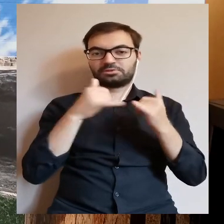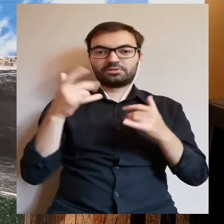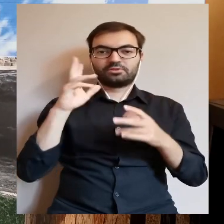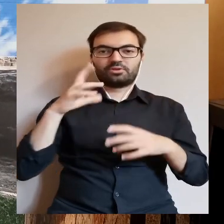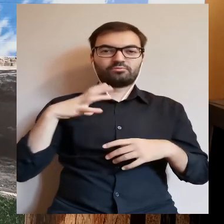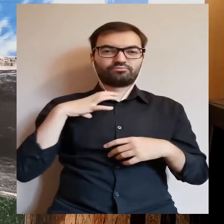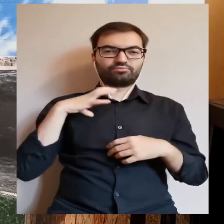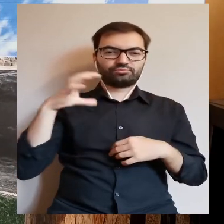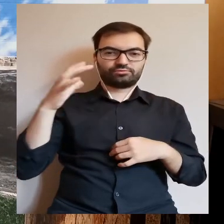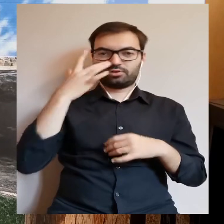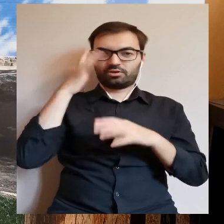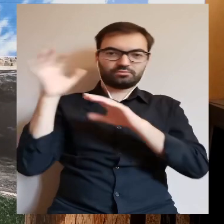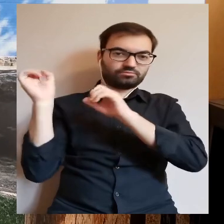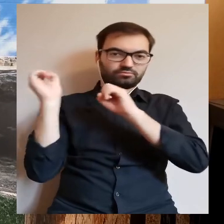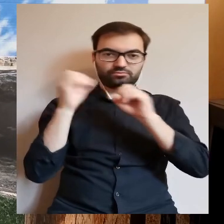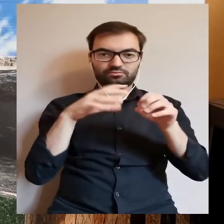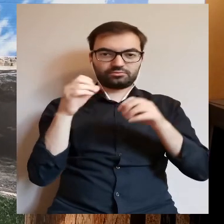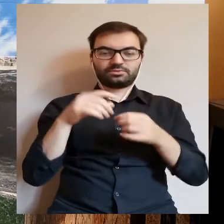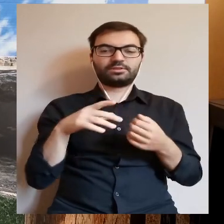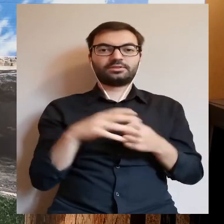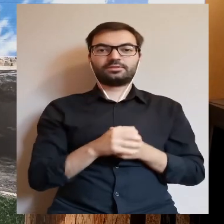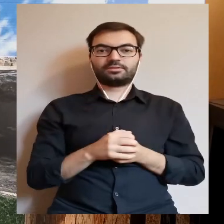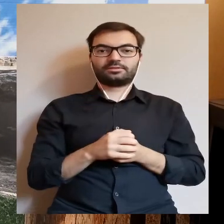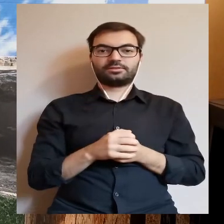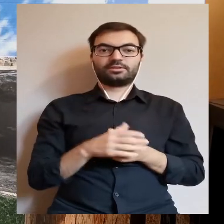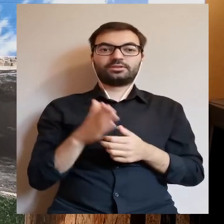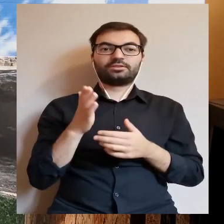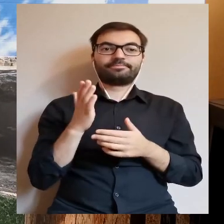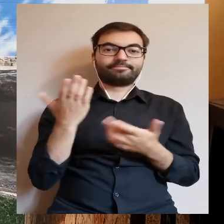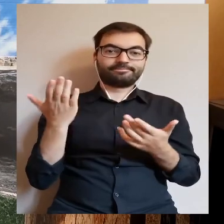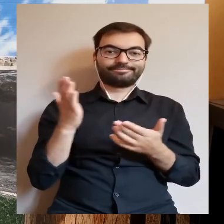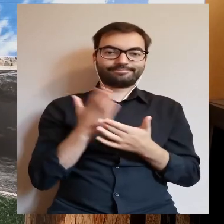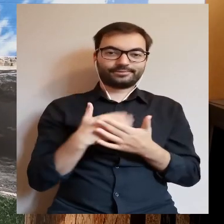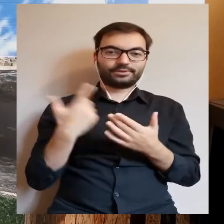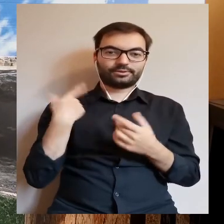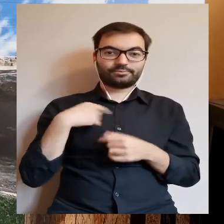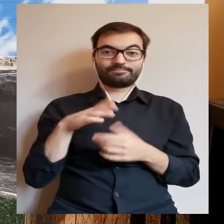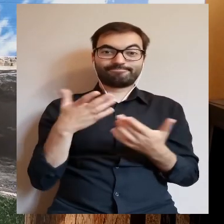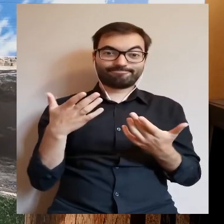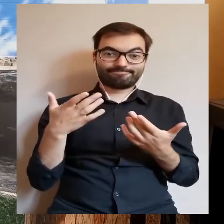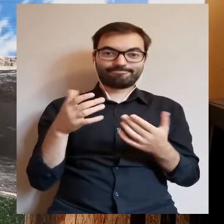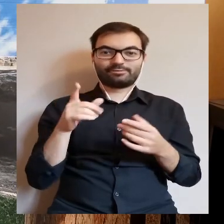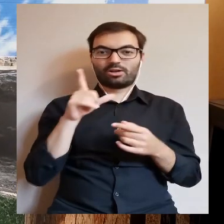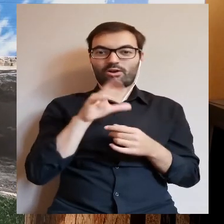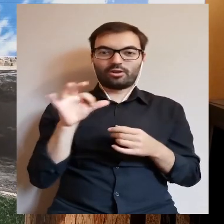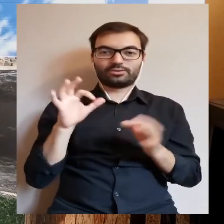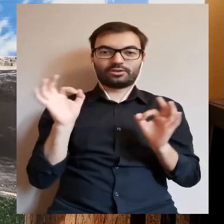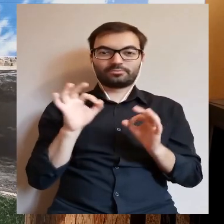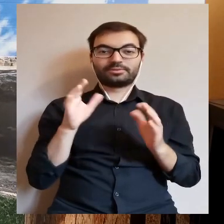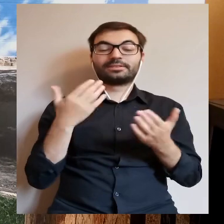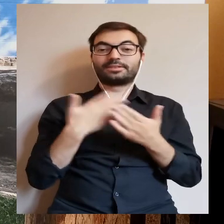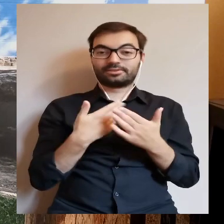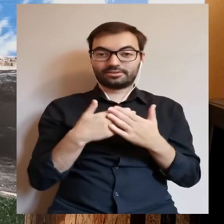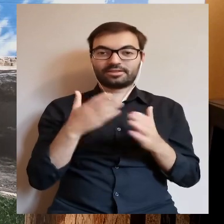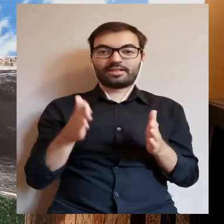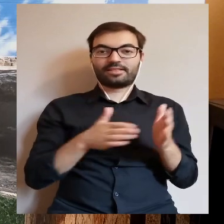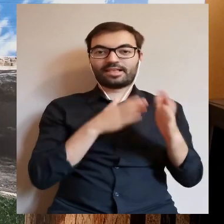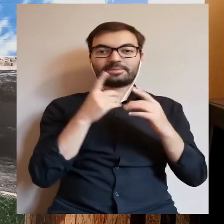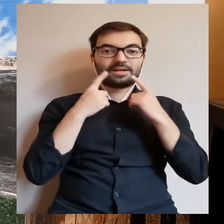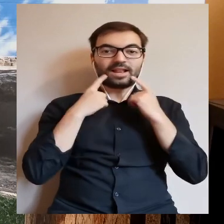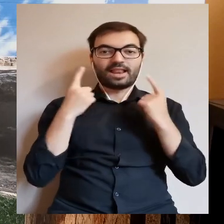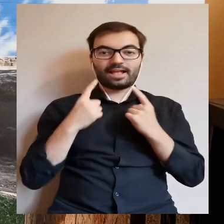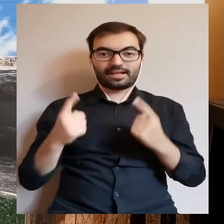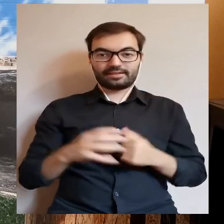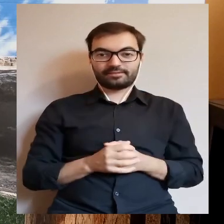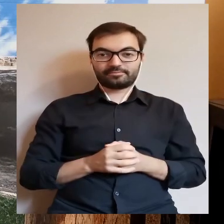inni możni i niektórych spotkał paskudny los. Bo oto kolejna legenda